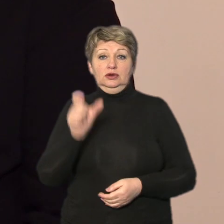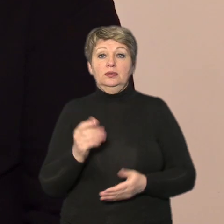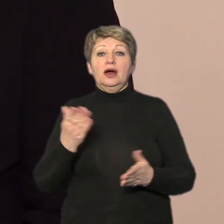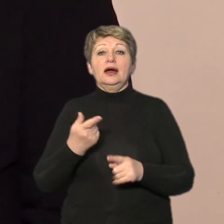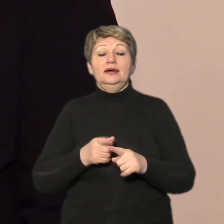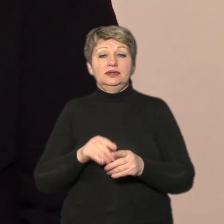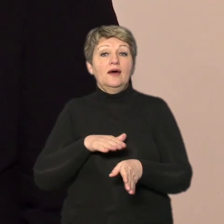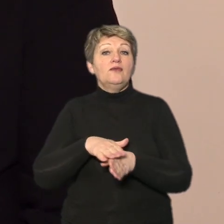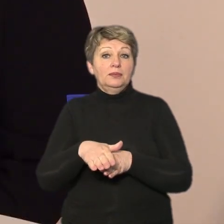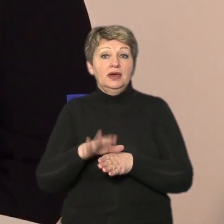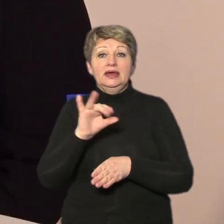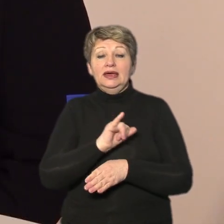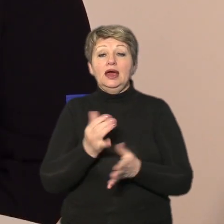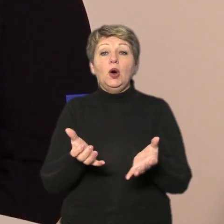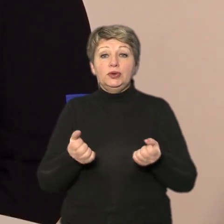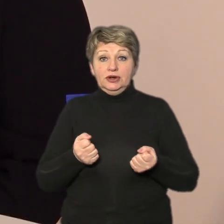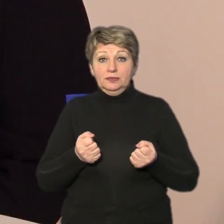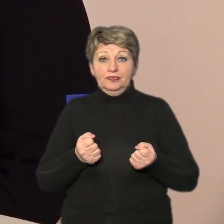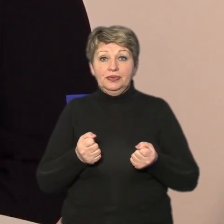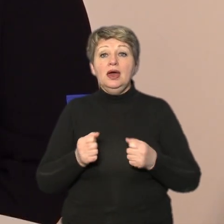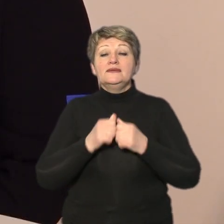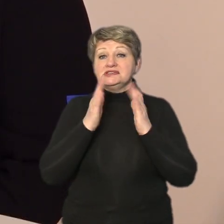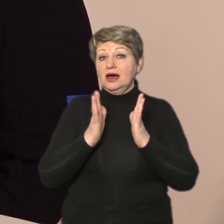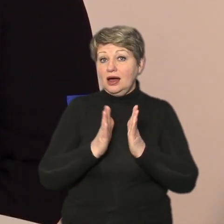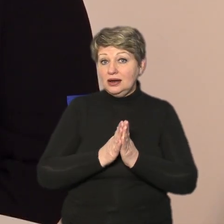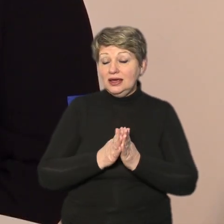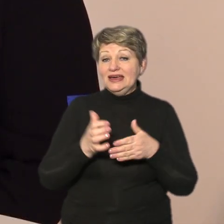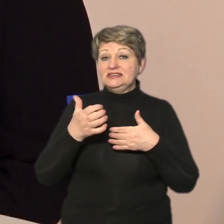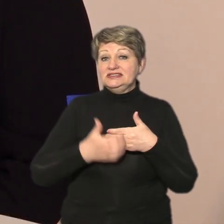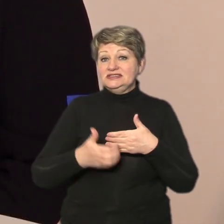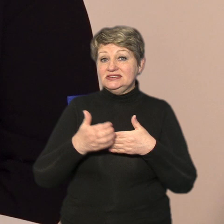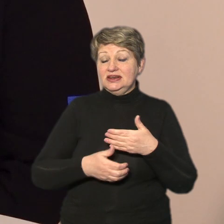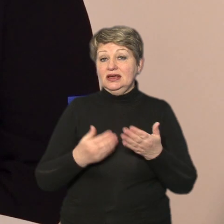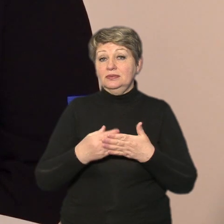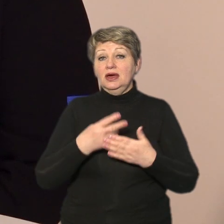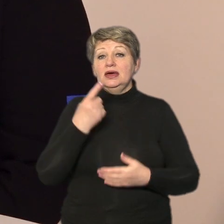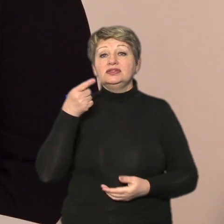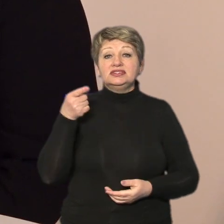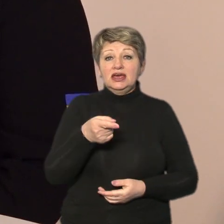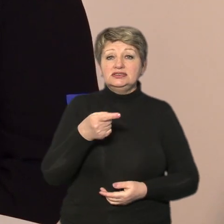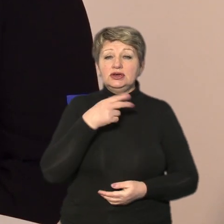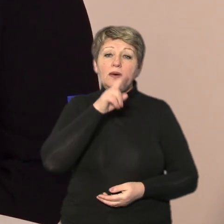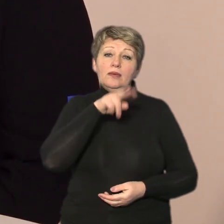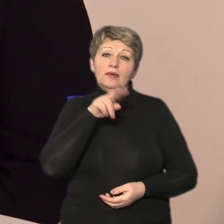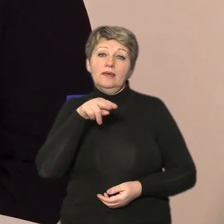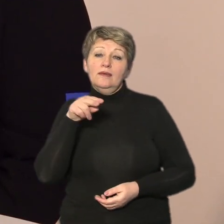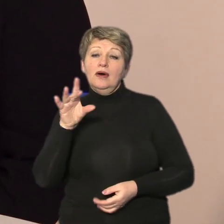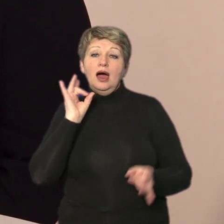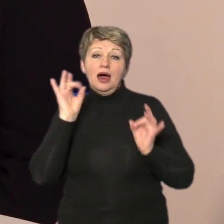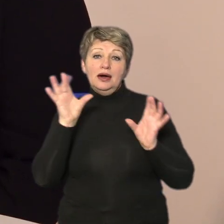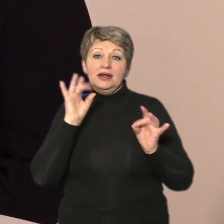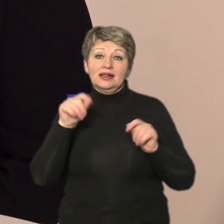і отримувачем взагалі середня тенденція за там тисячу переглядів рекламного матеріалу